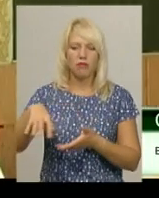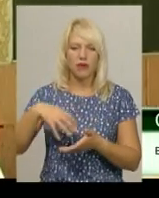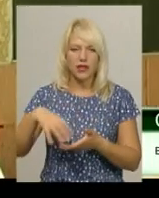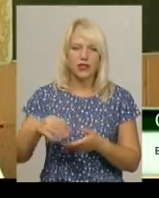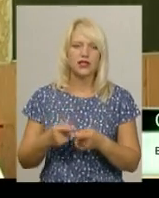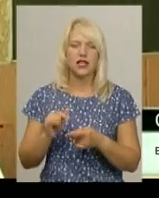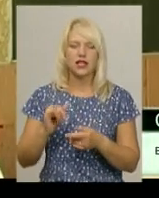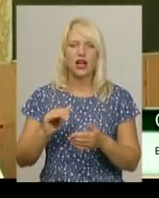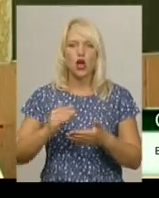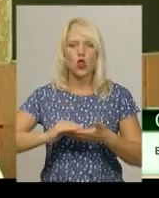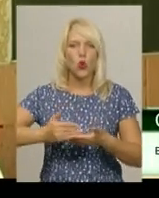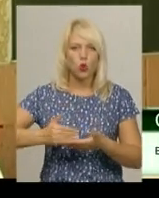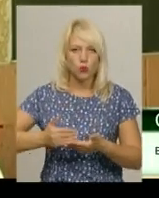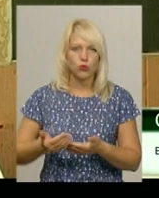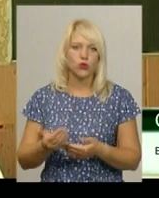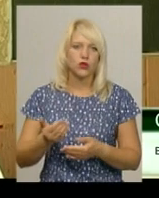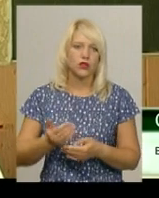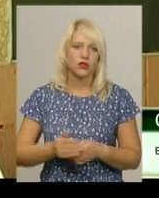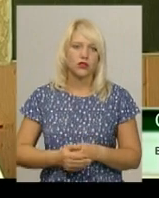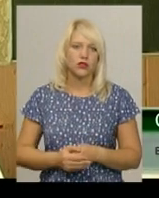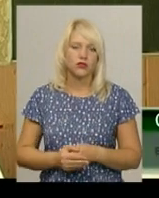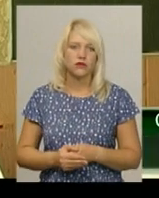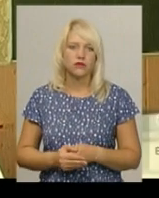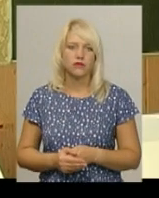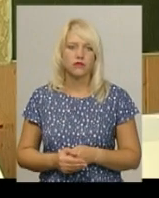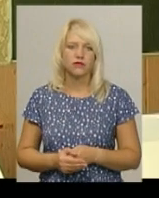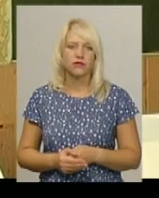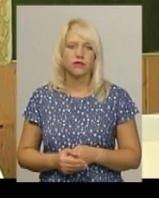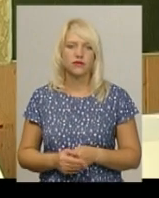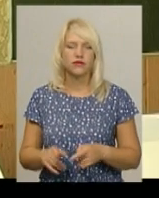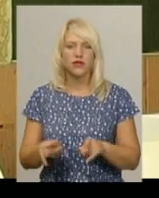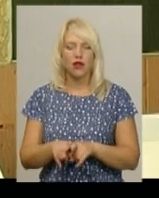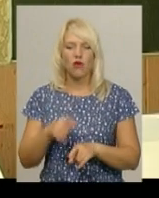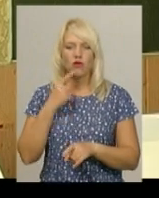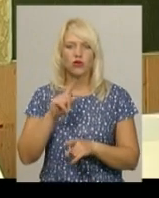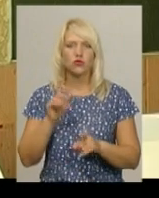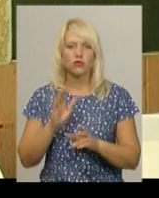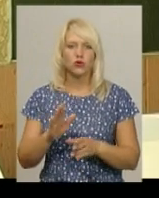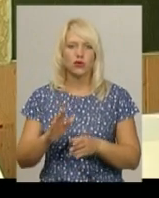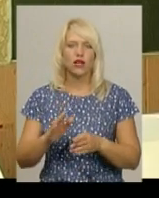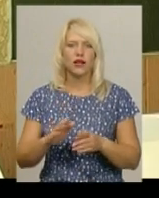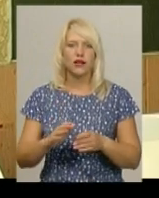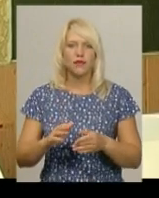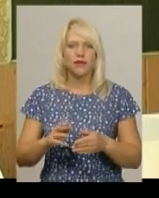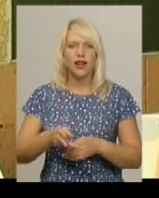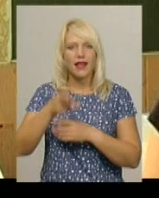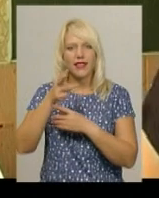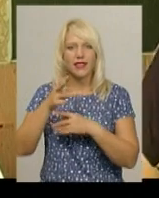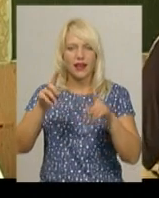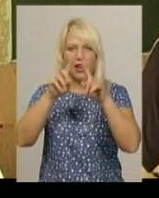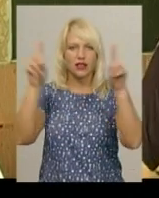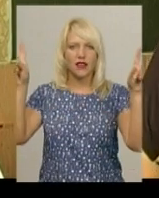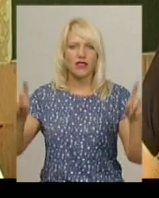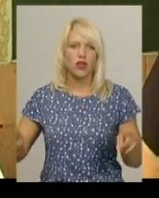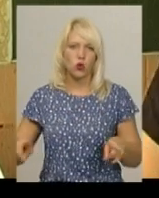ноутбук і так ніби кажуть, що буде інтерактивна дошка. надіємося на це.